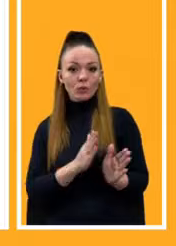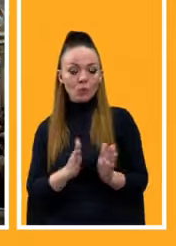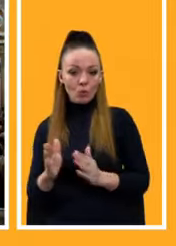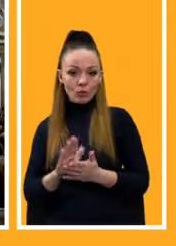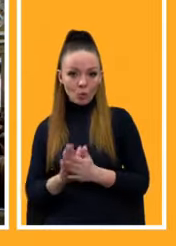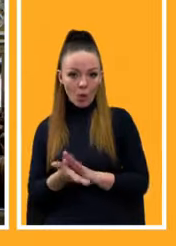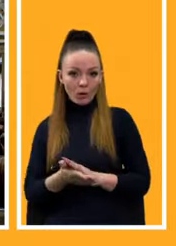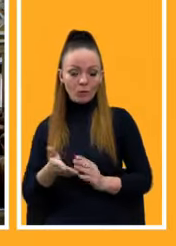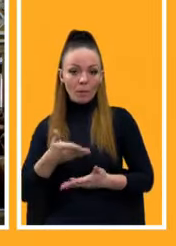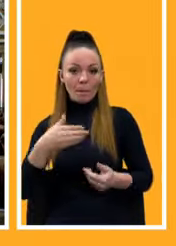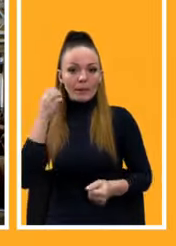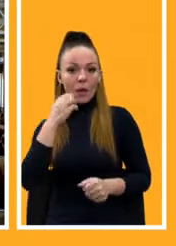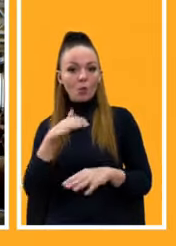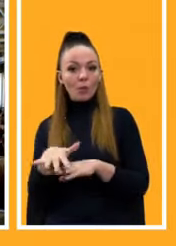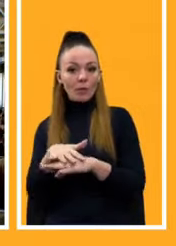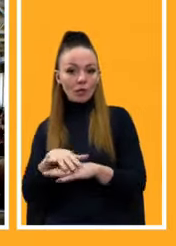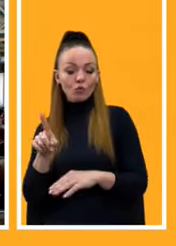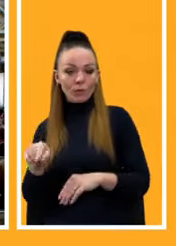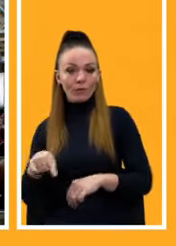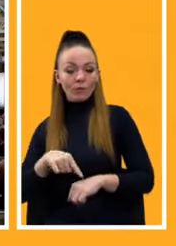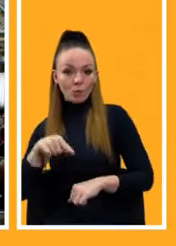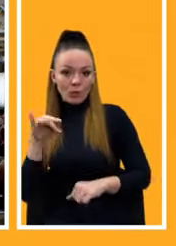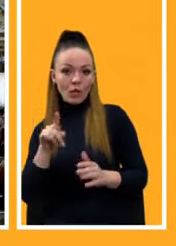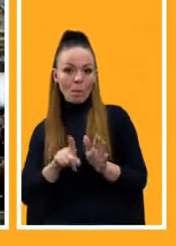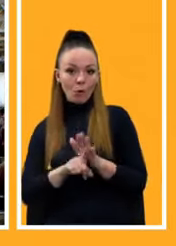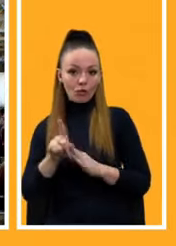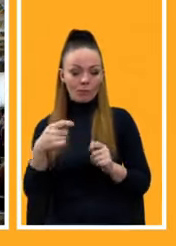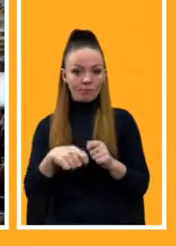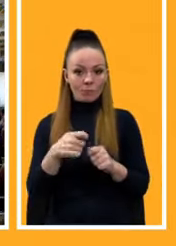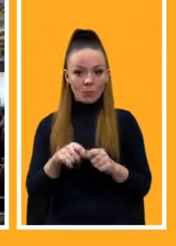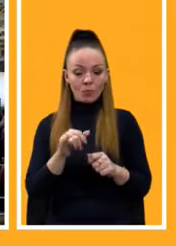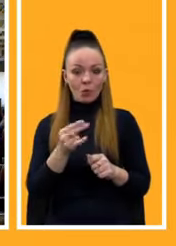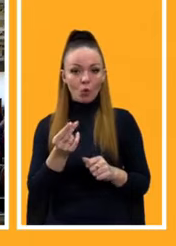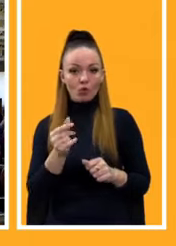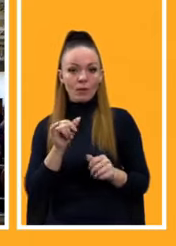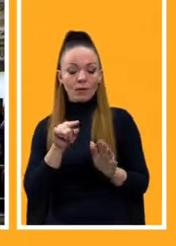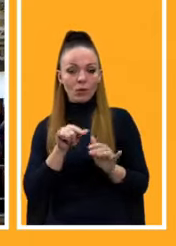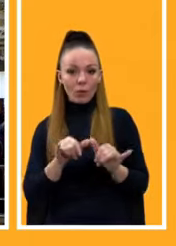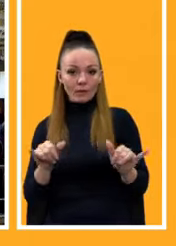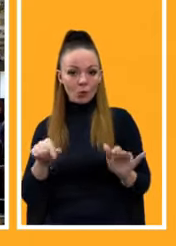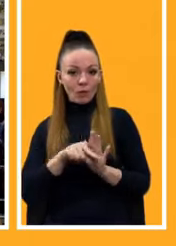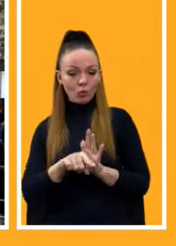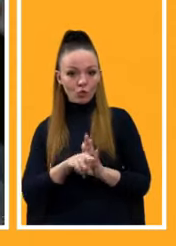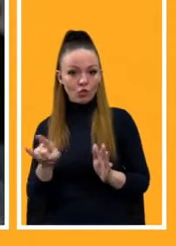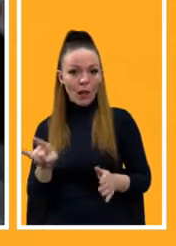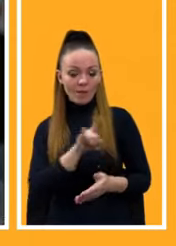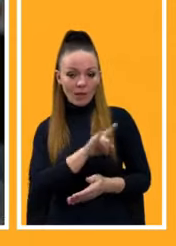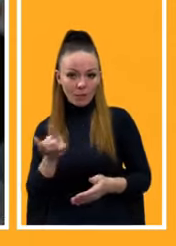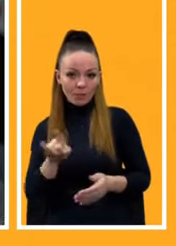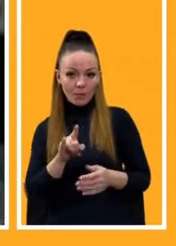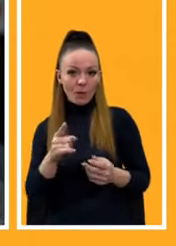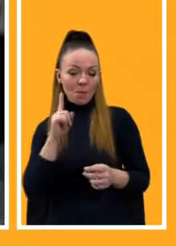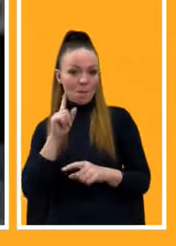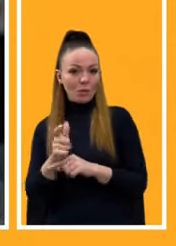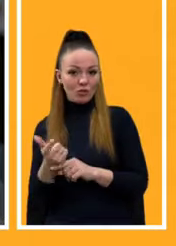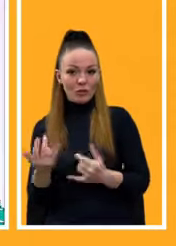ринку, що він відреагував і почав інвестувати свої кошти у розвиток внутрішніх авіаперевезень. У більшості випадків вони збиткові на